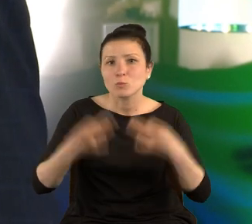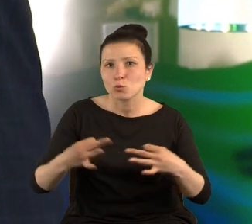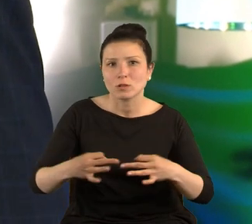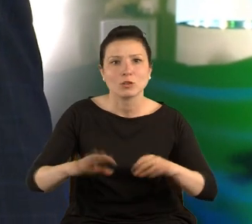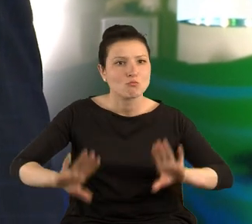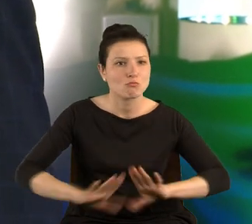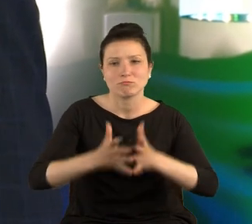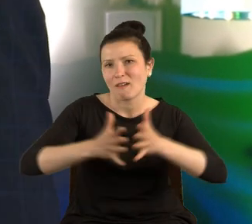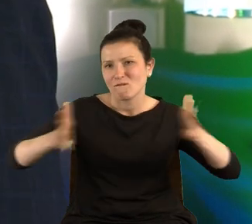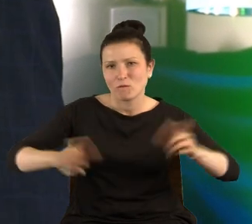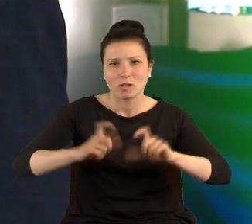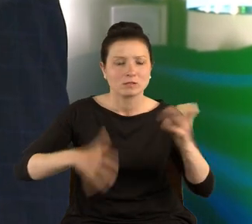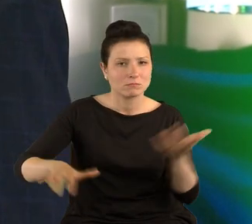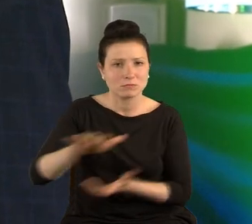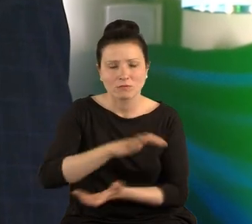świata.